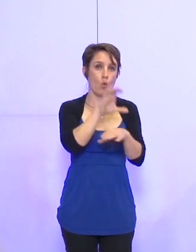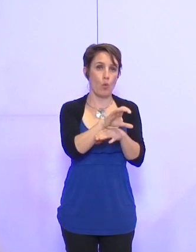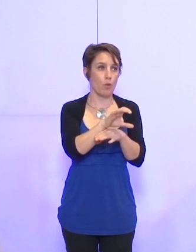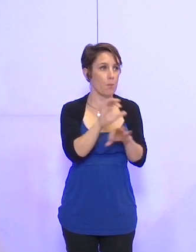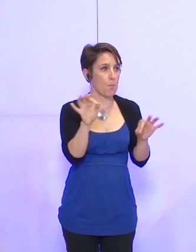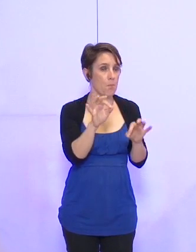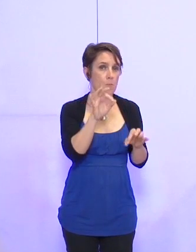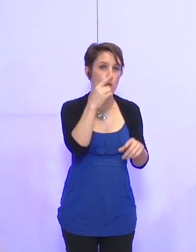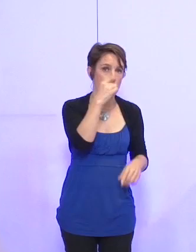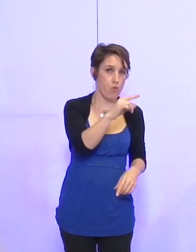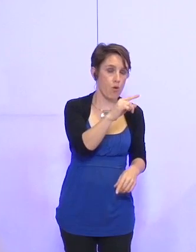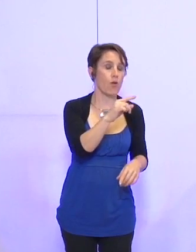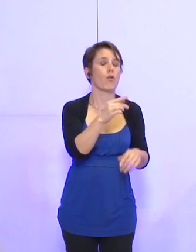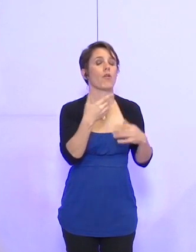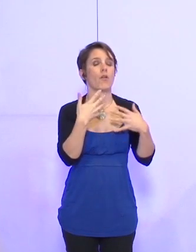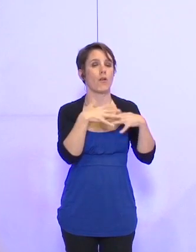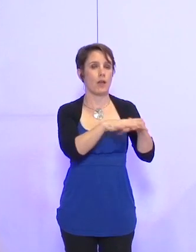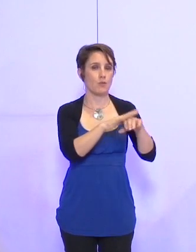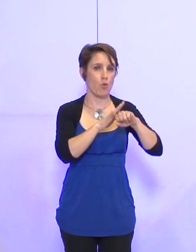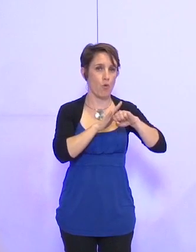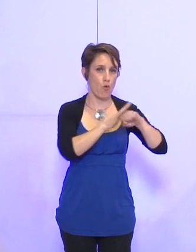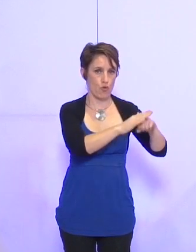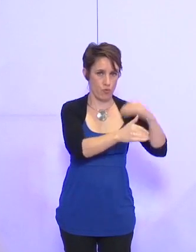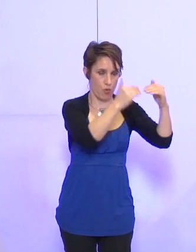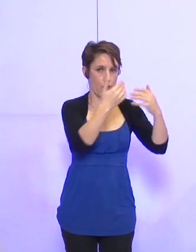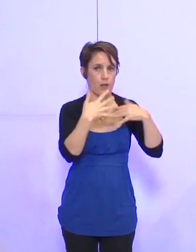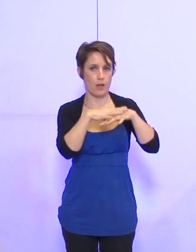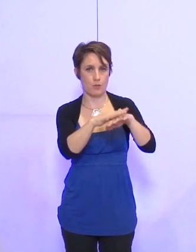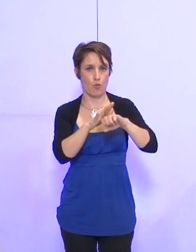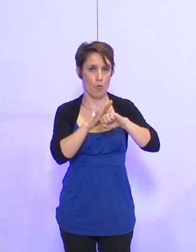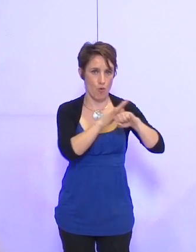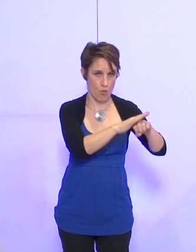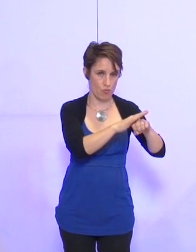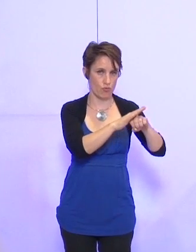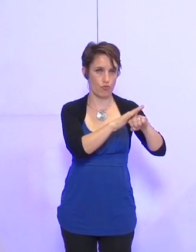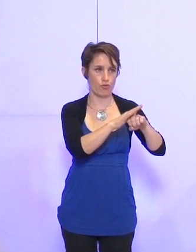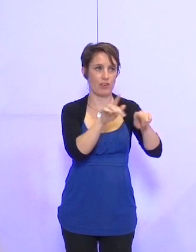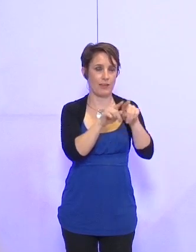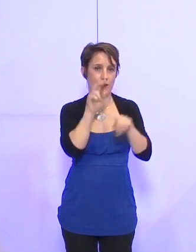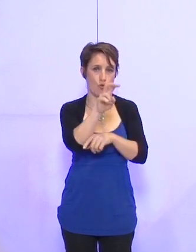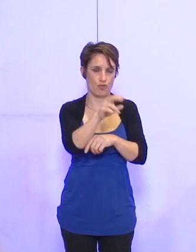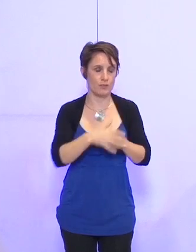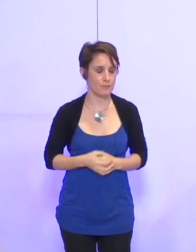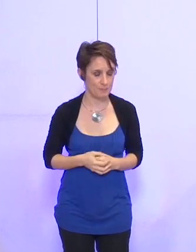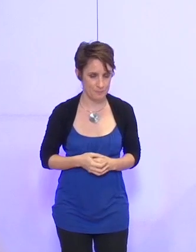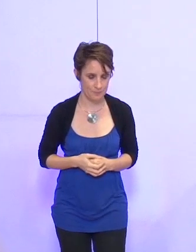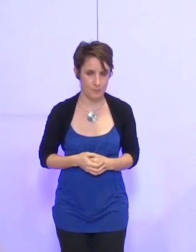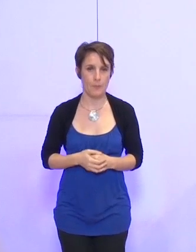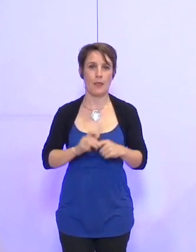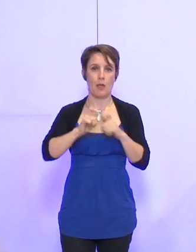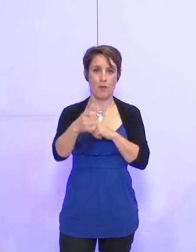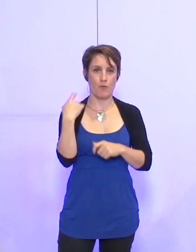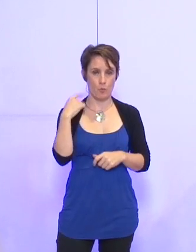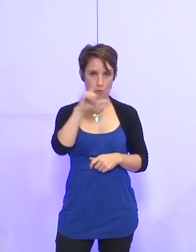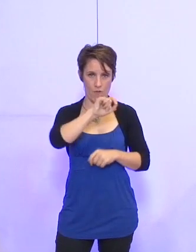Qui vote pour le Rassemblement de gauche et de progrès, le Rassemblement citoyen de la gauche et les écologistes ? La délibération numéro 28